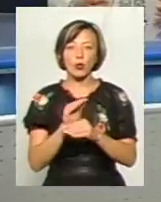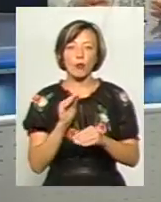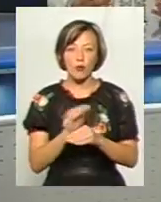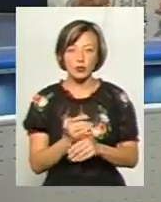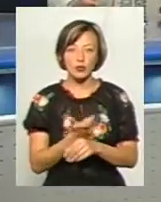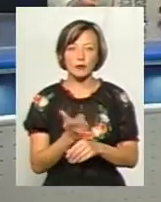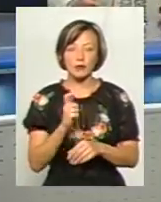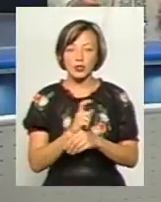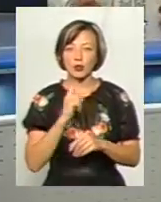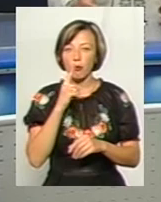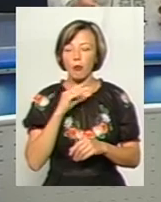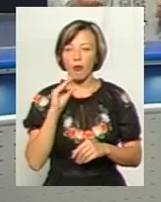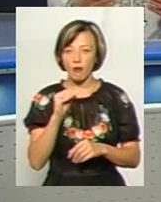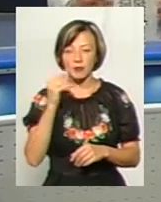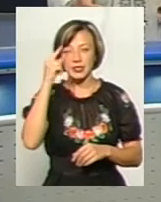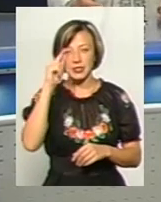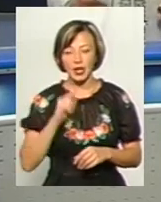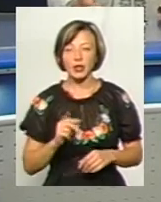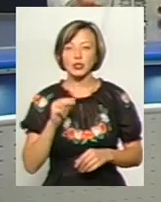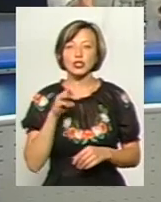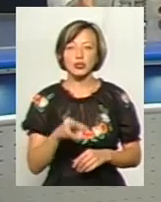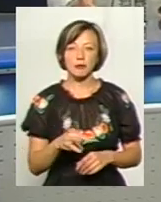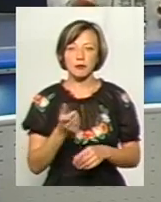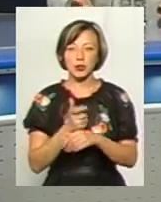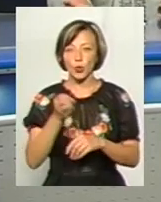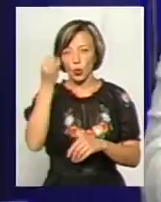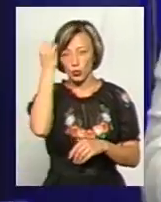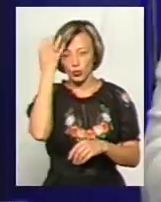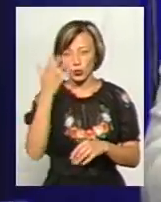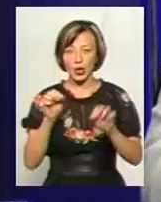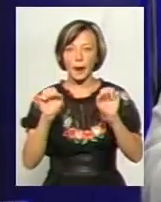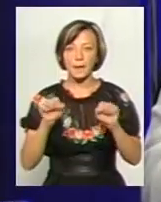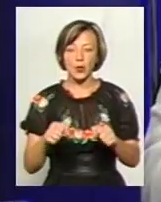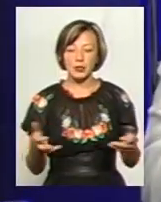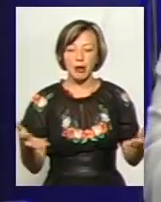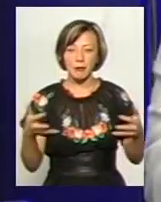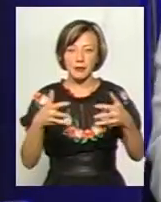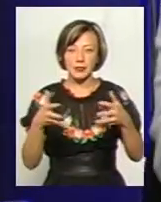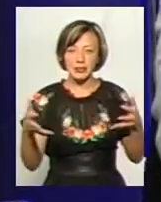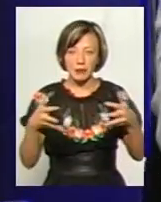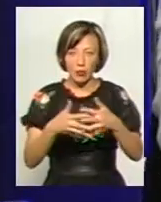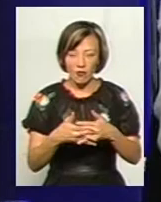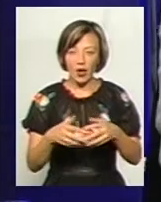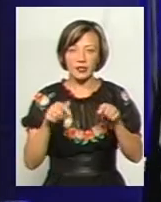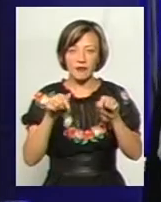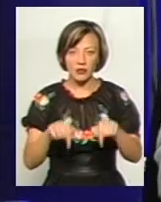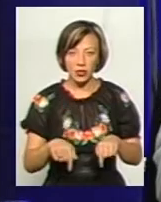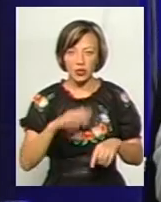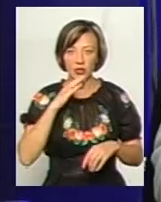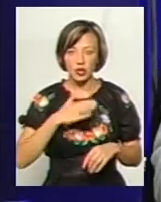І чим більше мов ми знаємо, чим більше ми культур можемо асимілювати в нашу